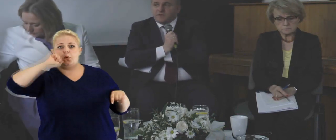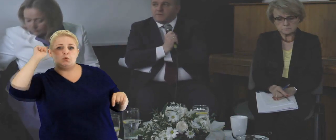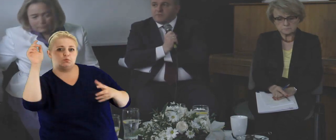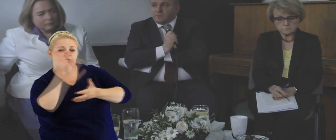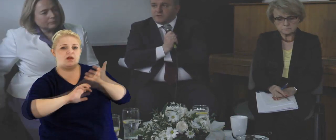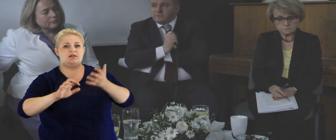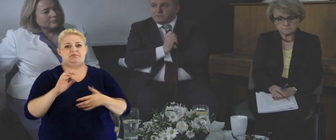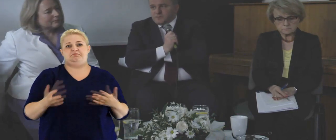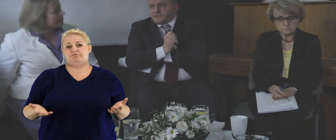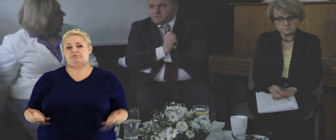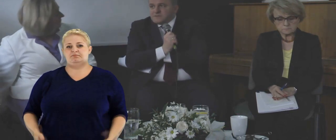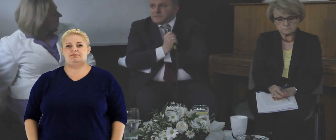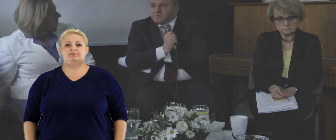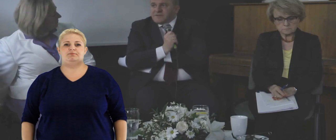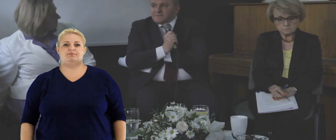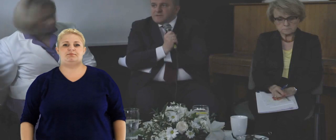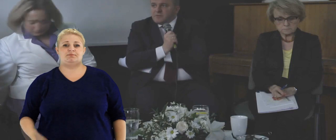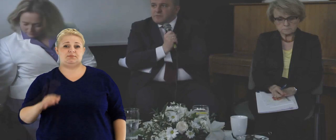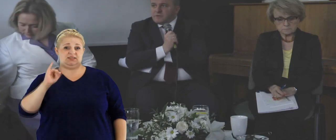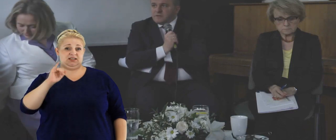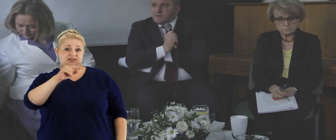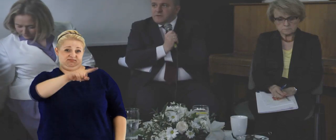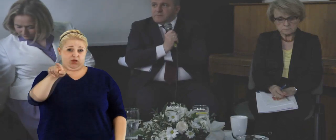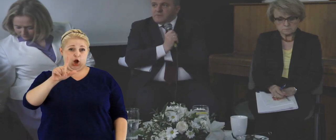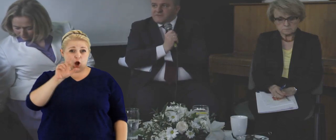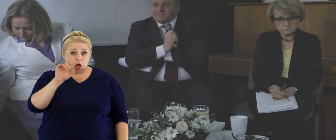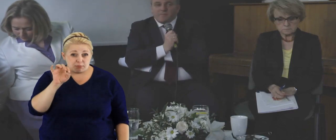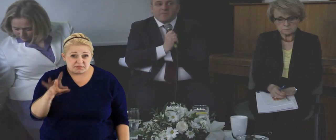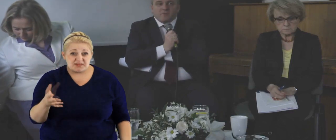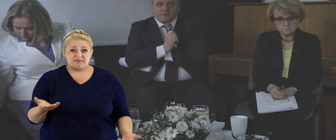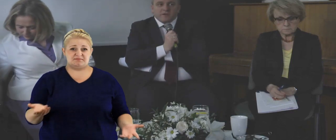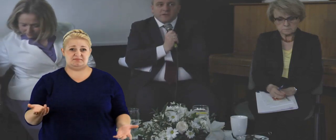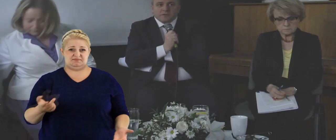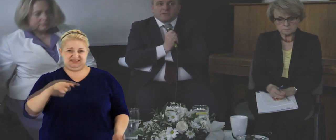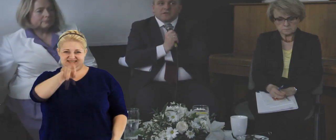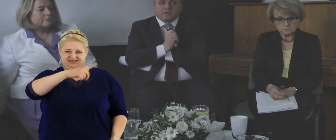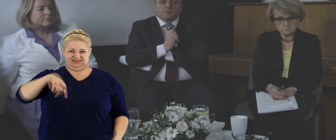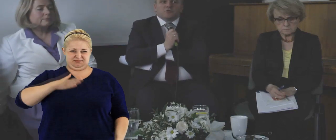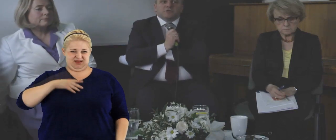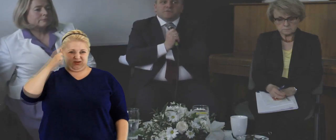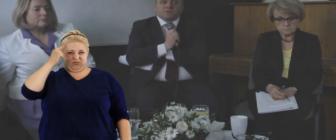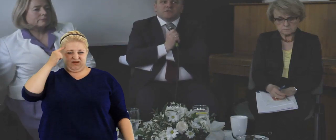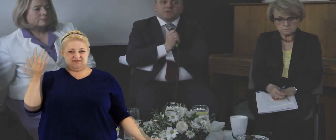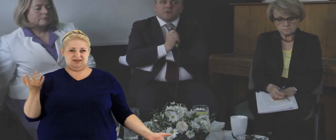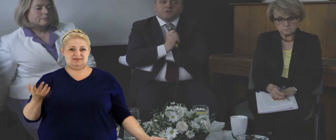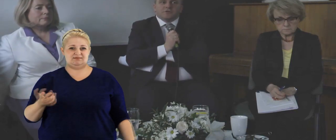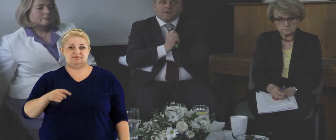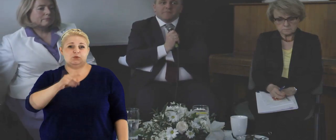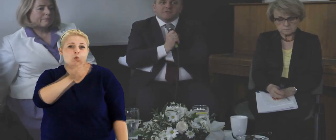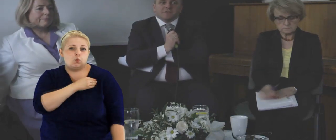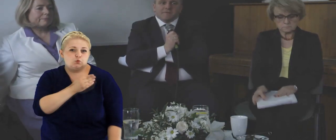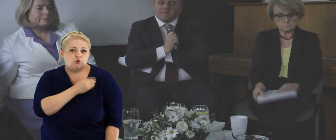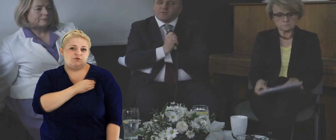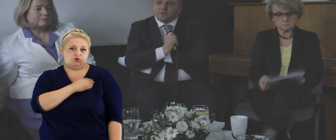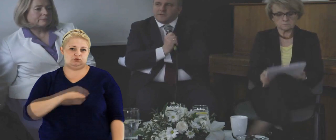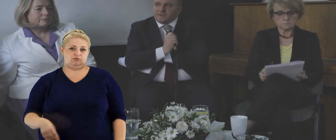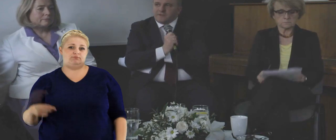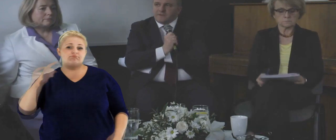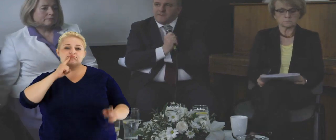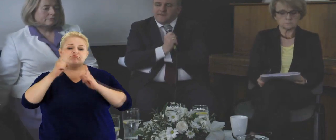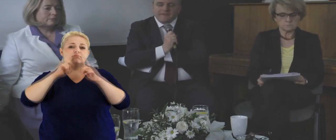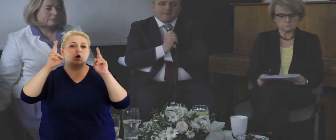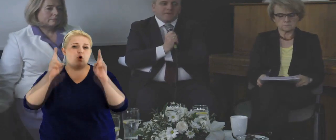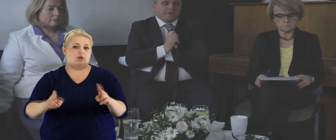świecie i mówię, jak wy lobbujecie, bo Polska słynie z tego, że ma kiepski lobbing, bo wszyscy mamy w głowie, że uczciwość się kończy tam, gdzie rozmawiamy o